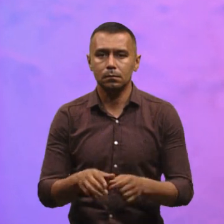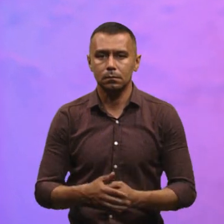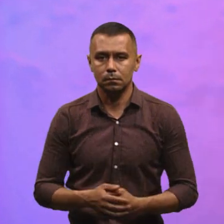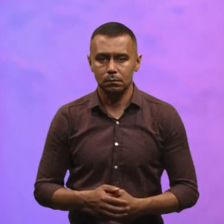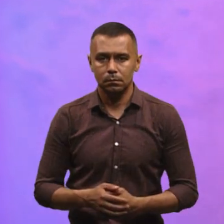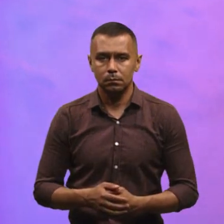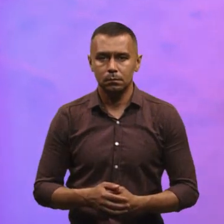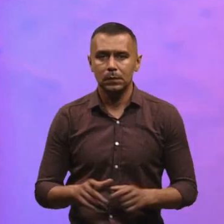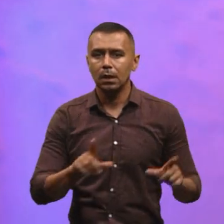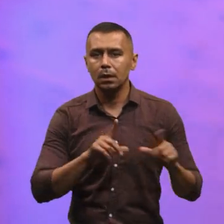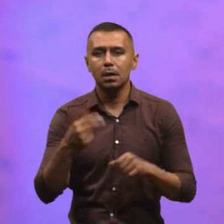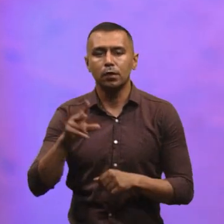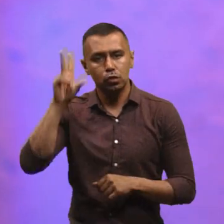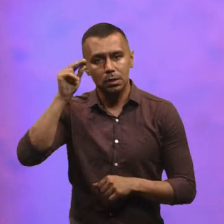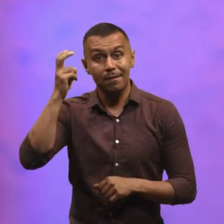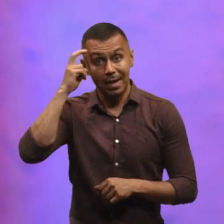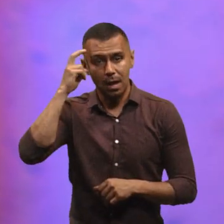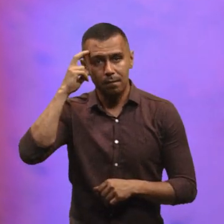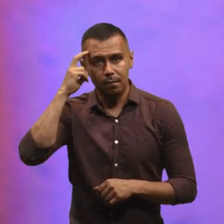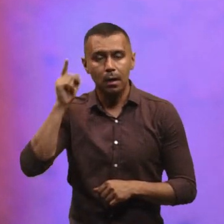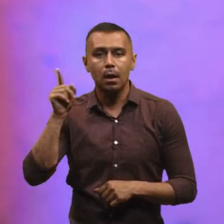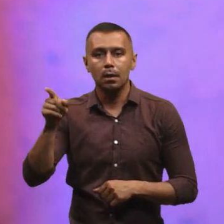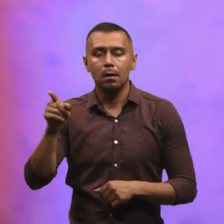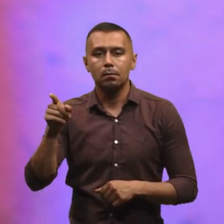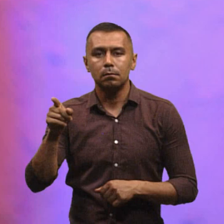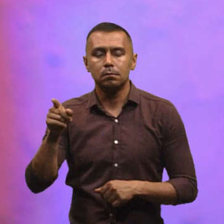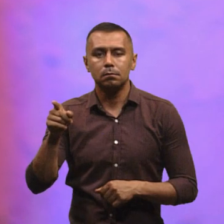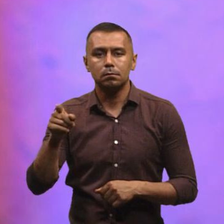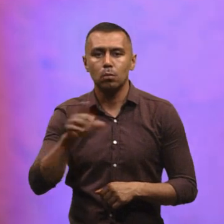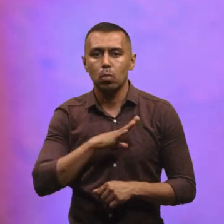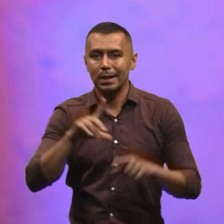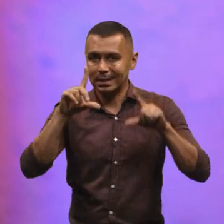Я знала 20-го числа в Києв, там, де це скільки були.